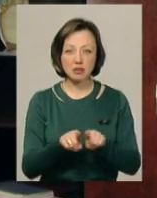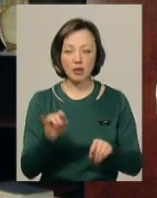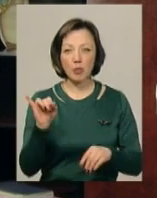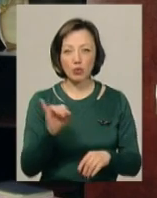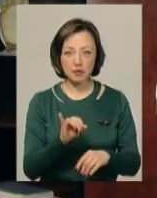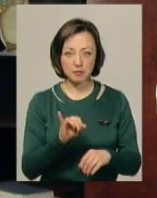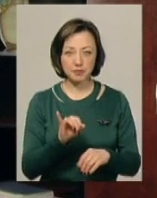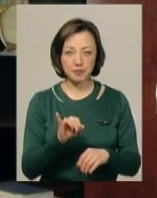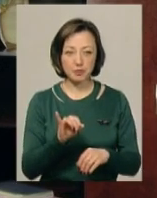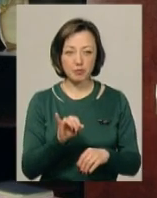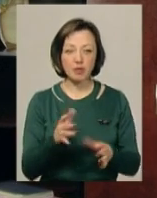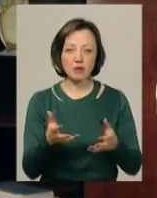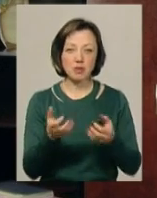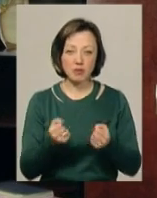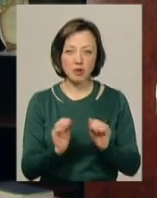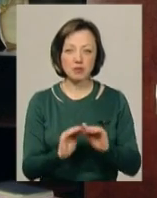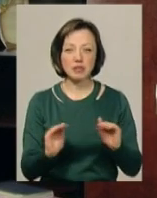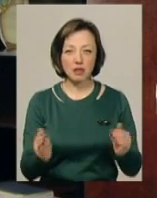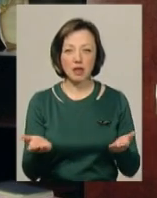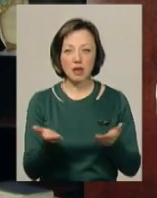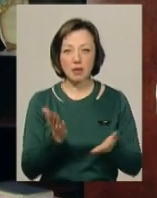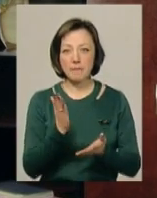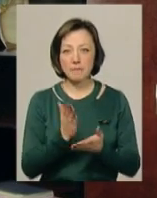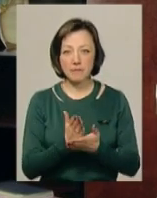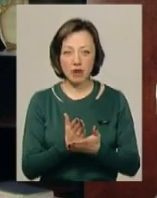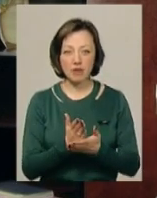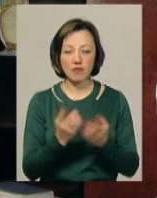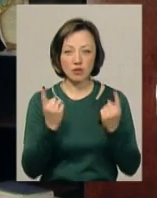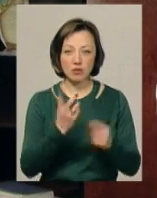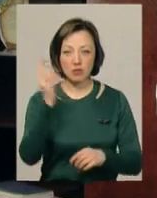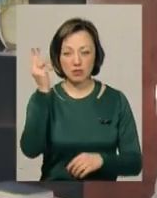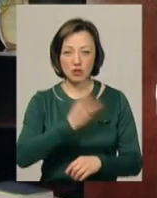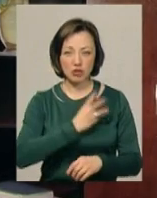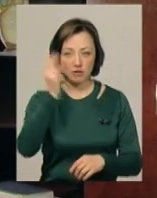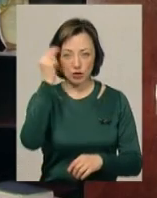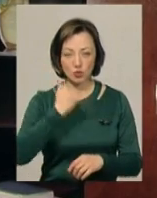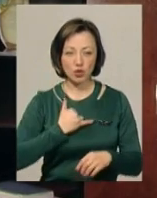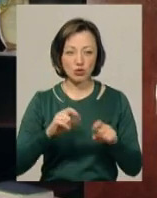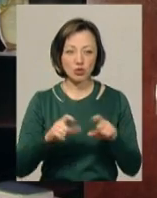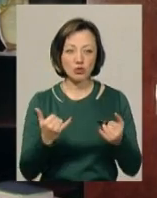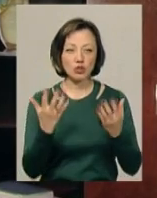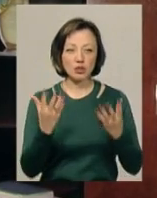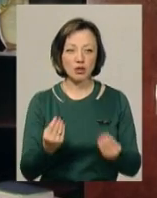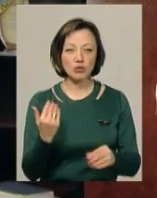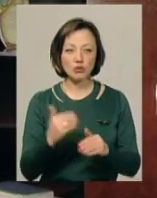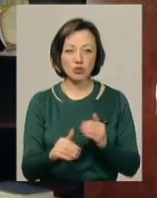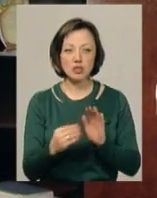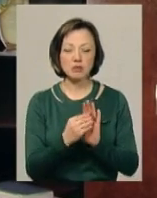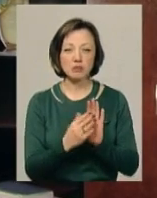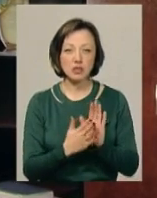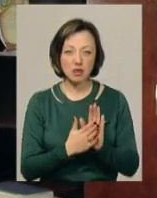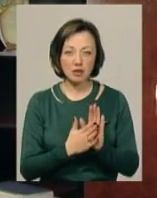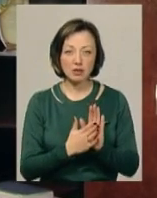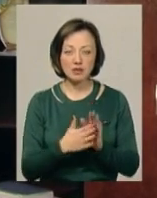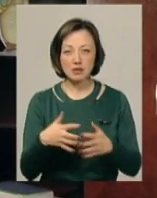приймаємо дітей, які мають велике чрезне бажання навчатися в нашій школі. На сьогоднішній день ми вже записали